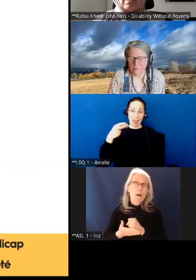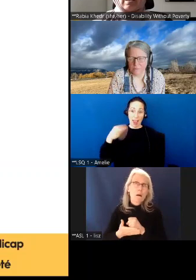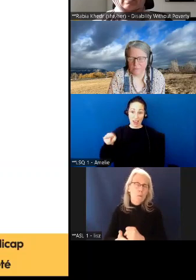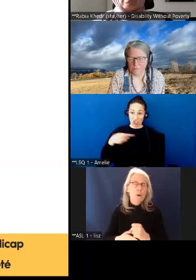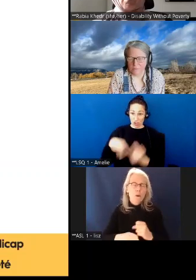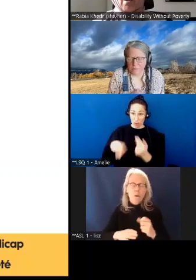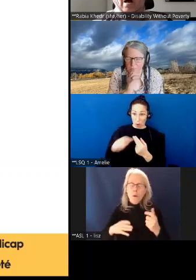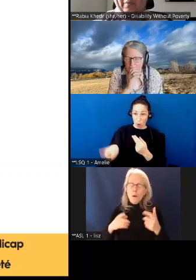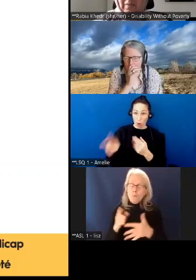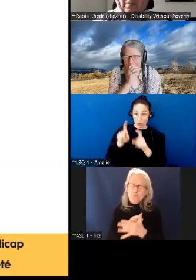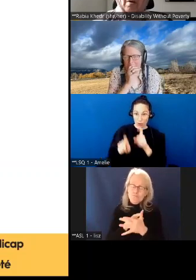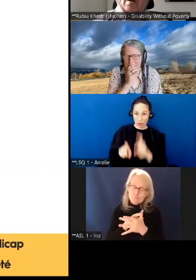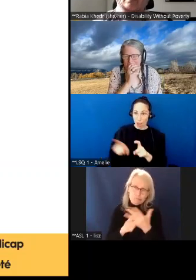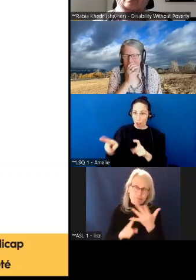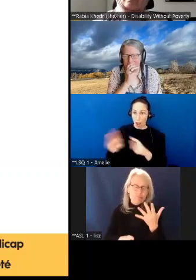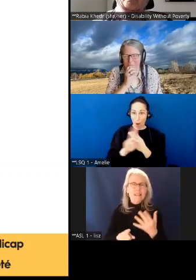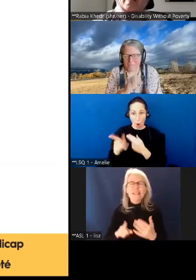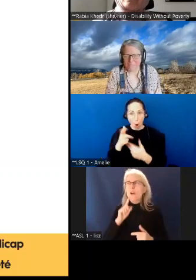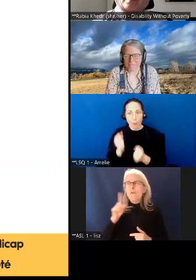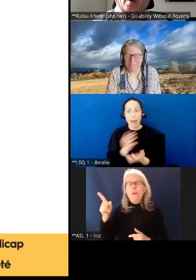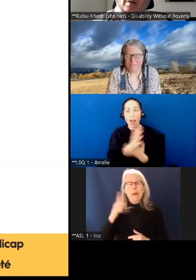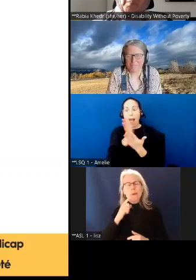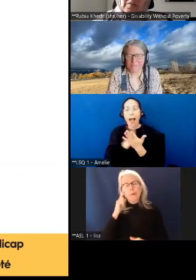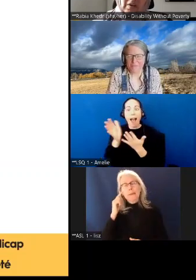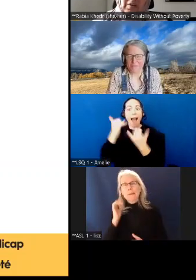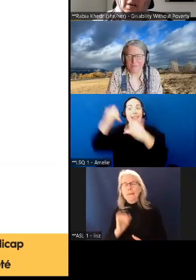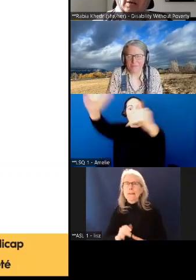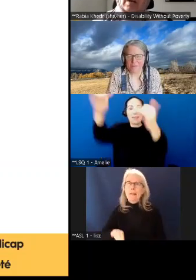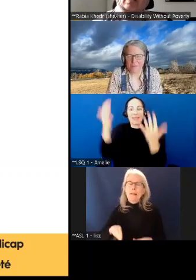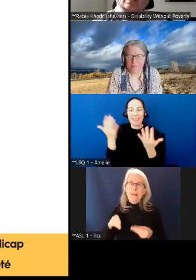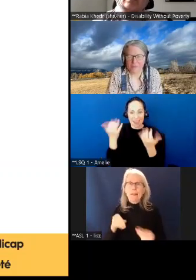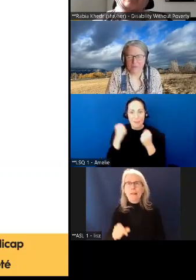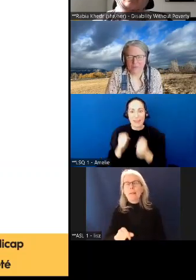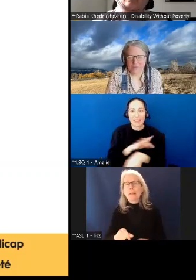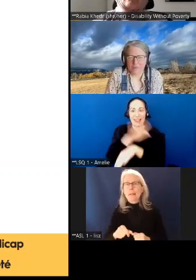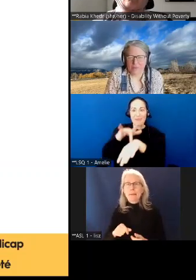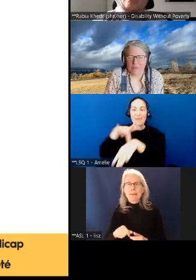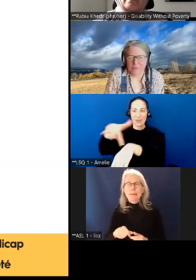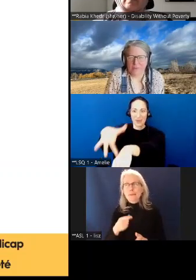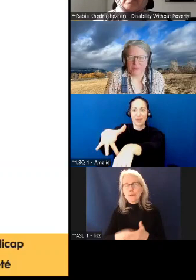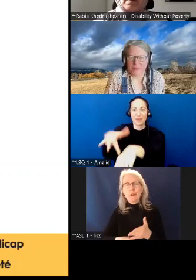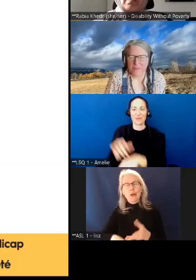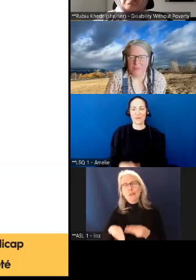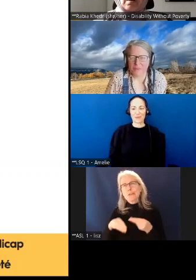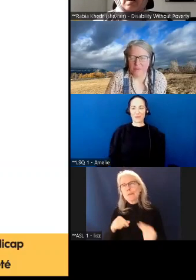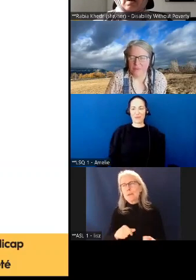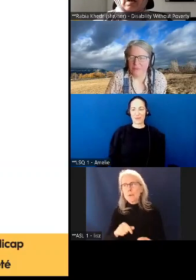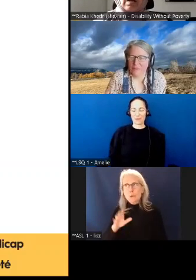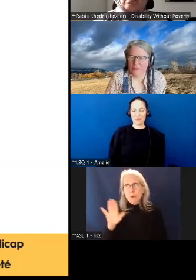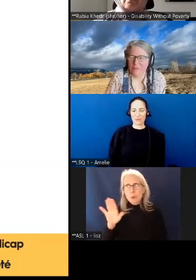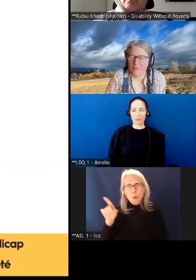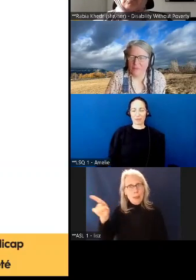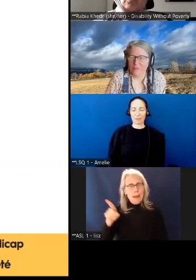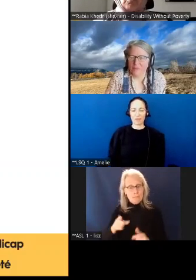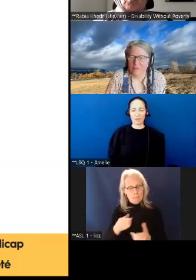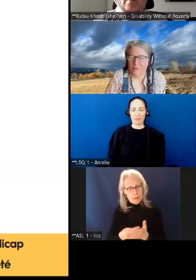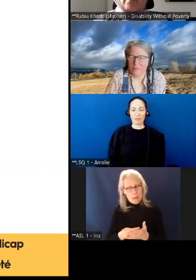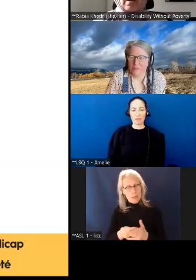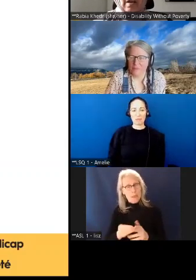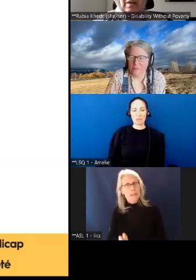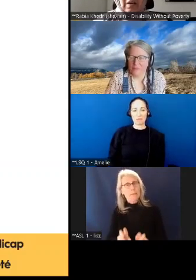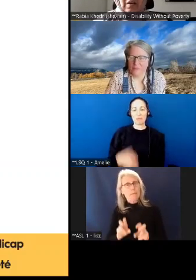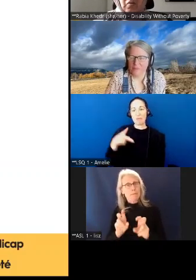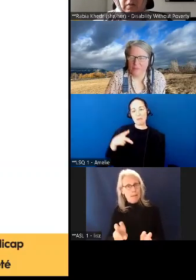permettrait des possibilités illimitées. de handicap et donc ça ne devrait pas être considéré comme une